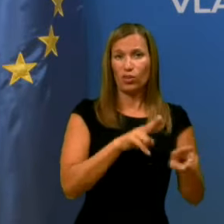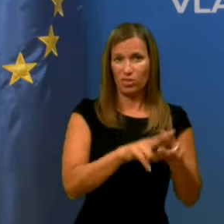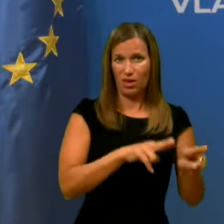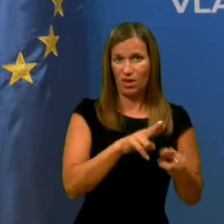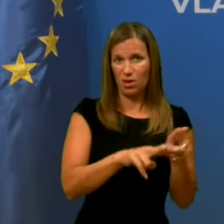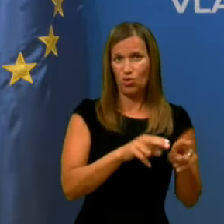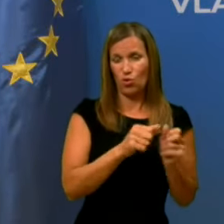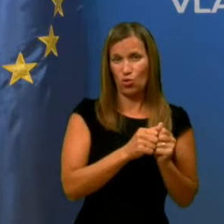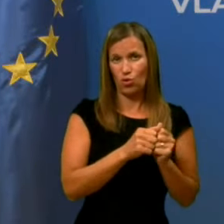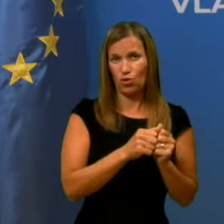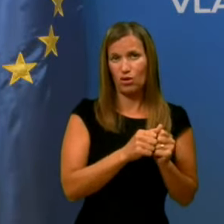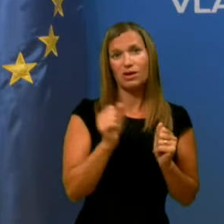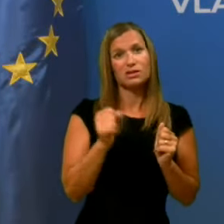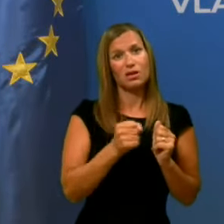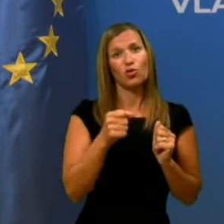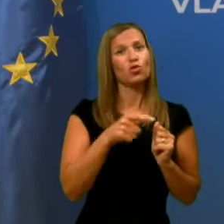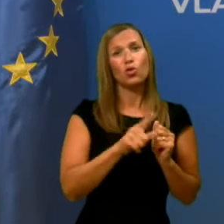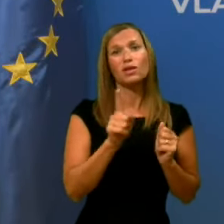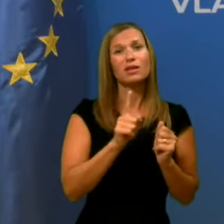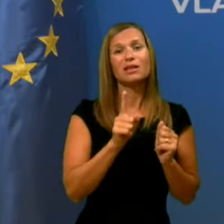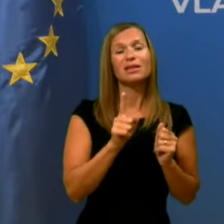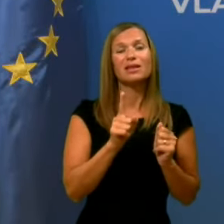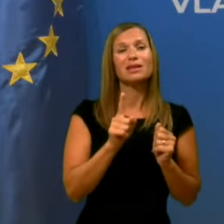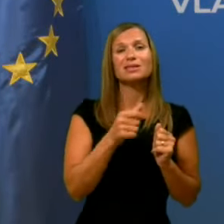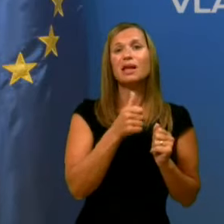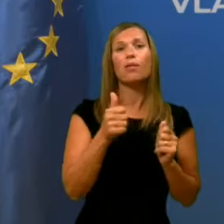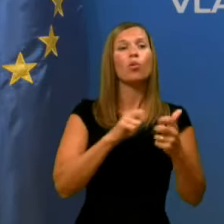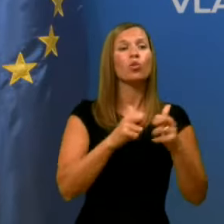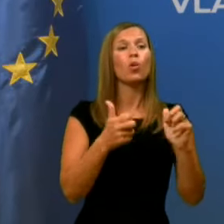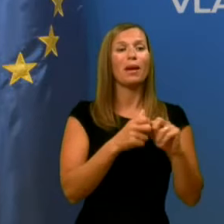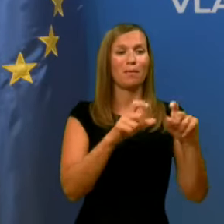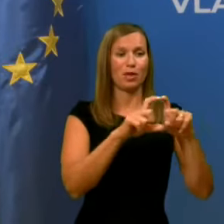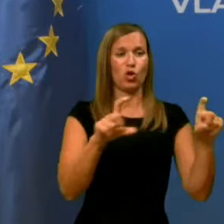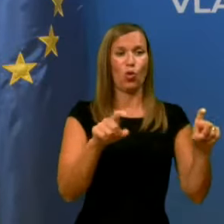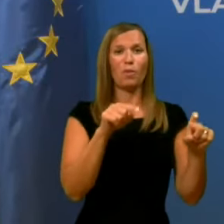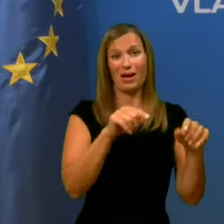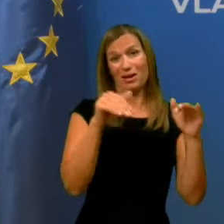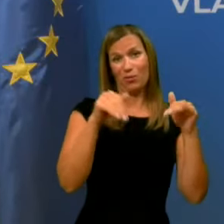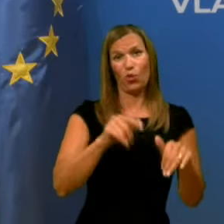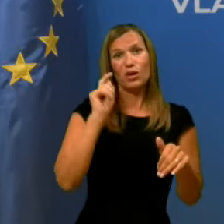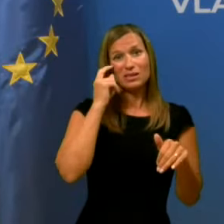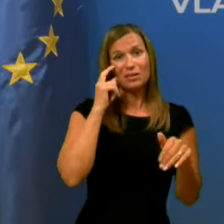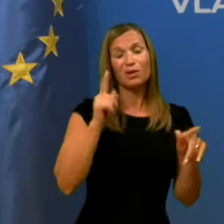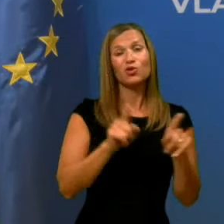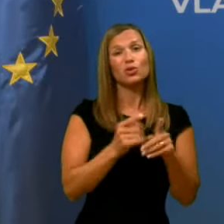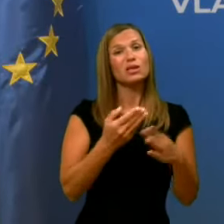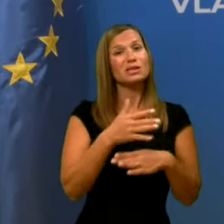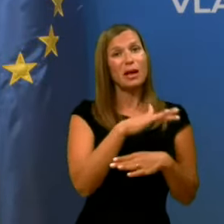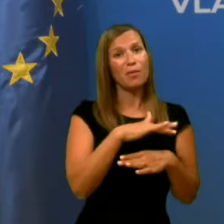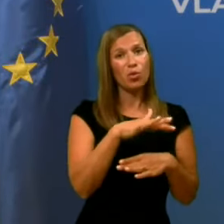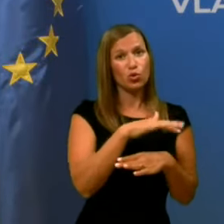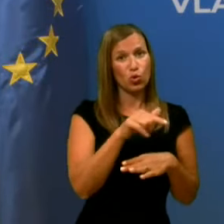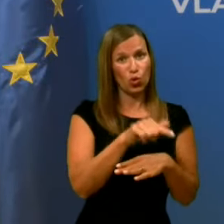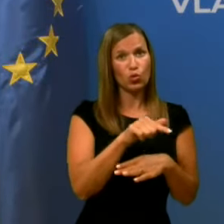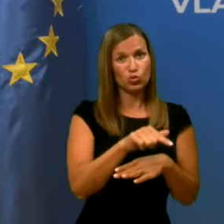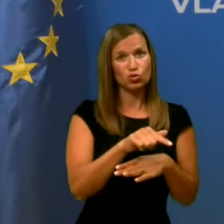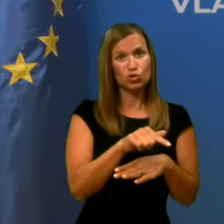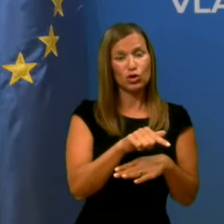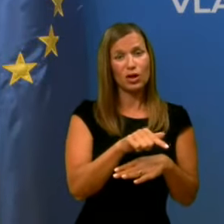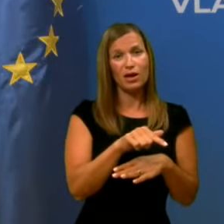zato trditi, da to ni problem tudi doma, ki mora skrbeti tudi za to področje, sveda je